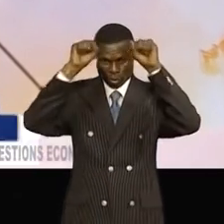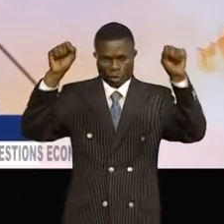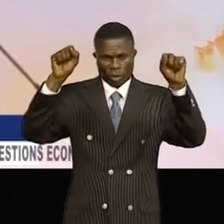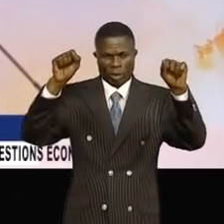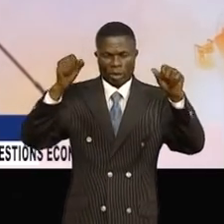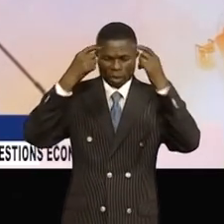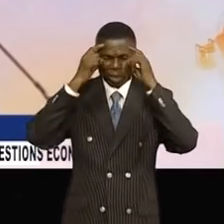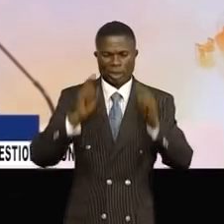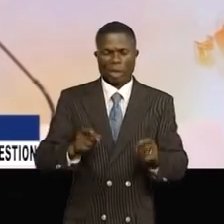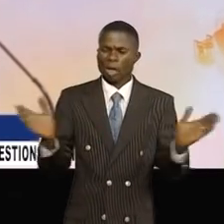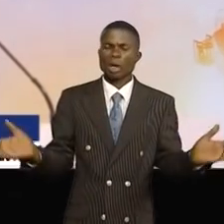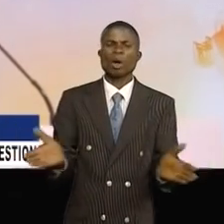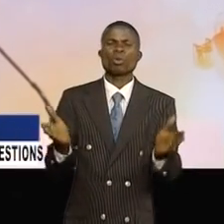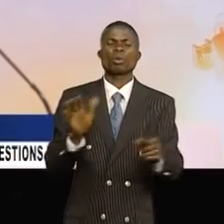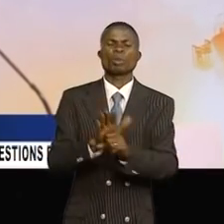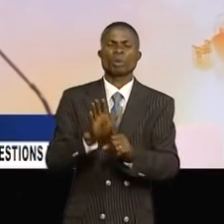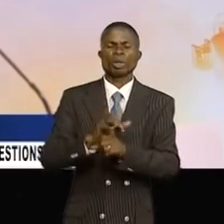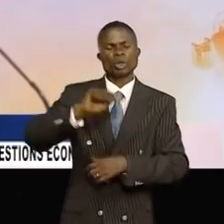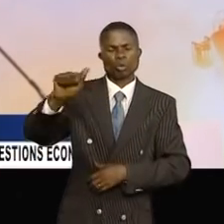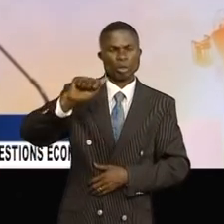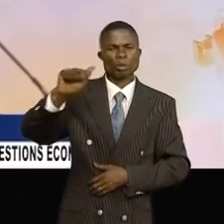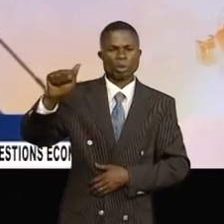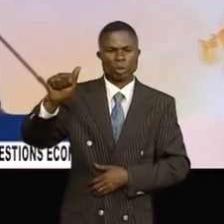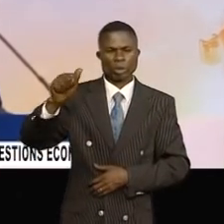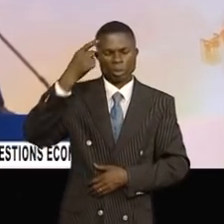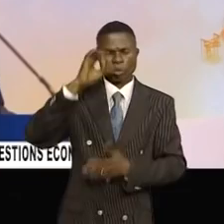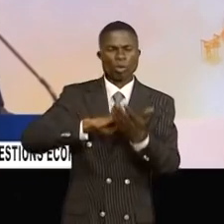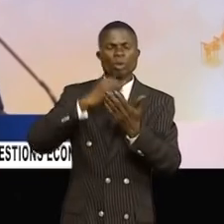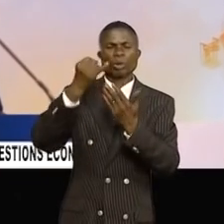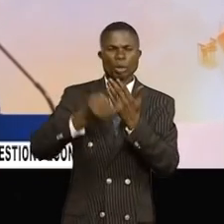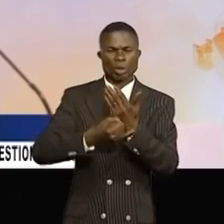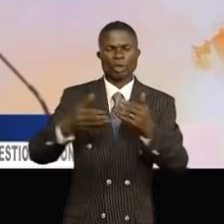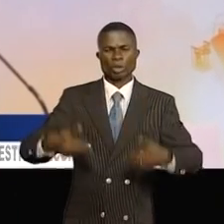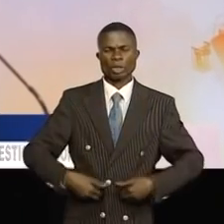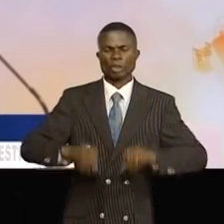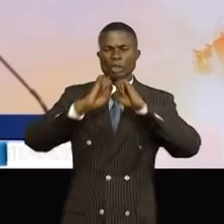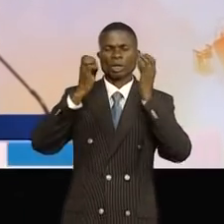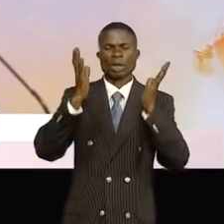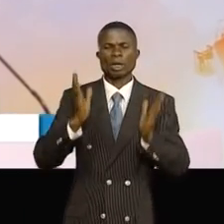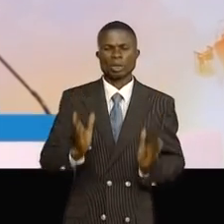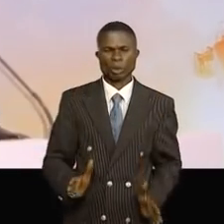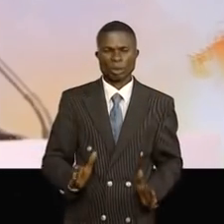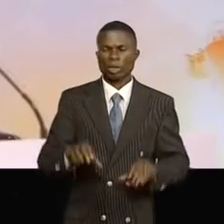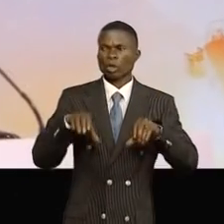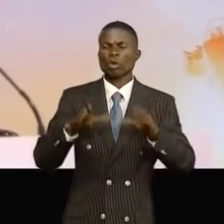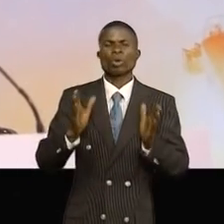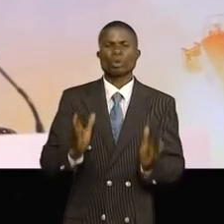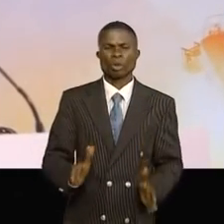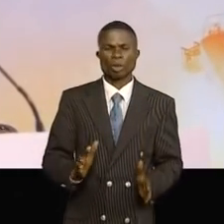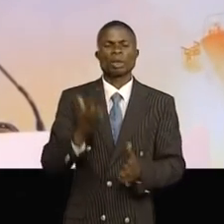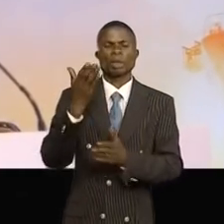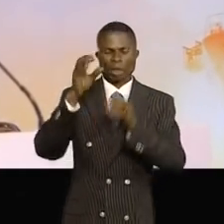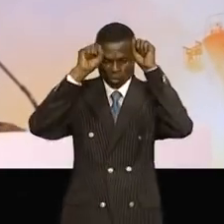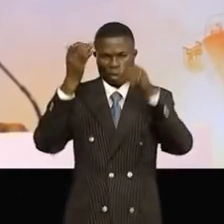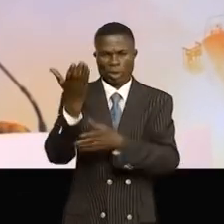à encourager personnellement tous les projets des jeunes entrepreneurs congolais m'a demandé